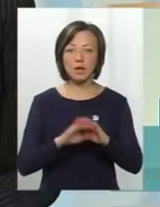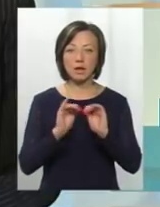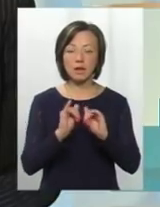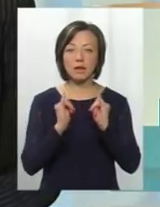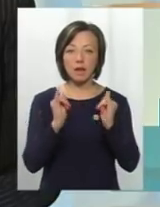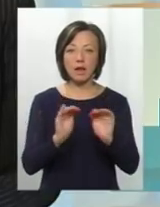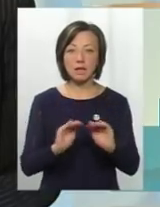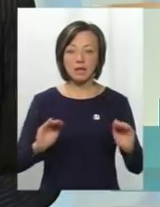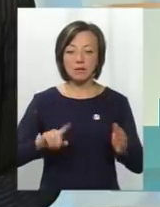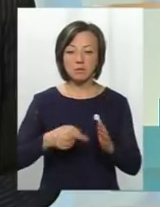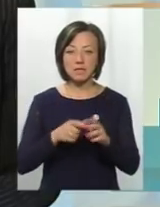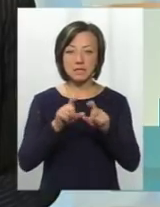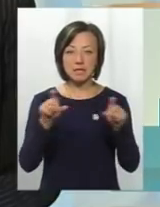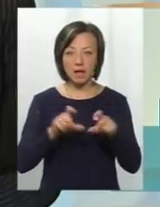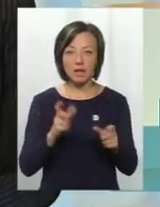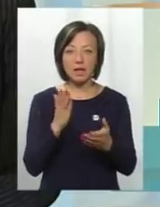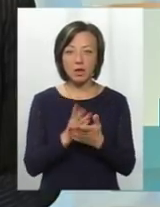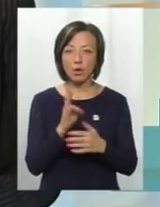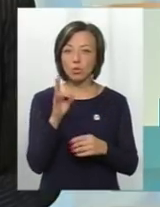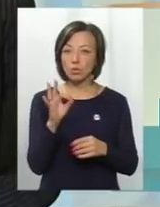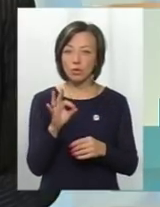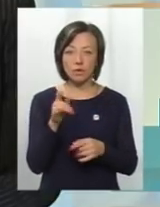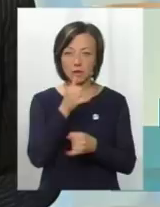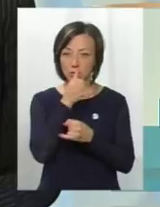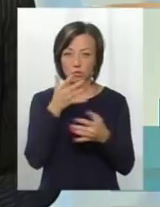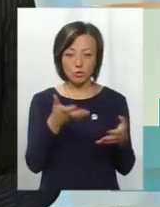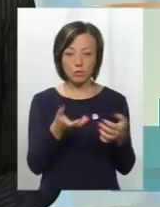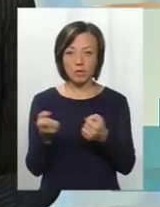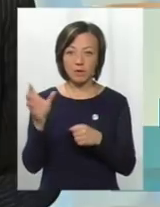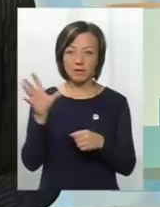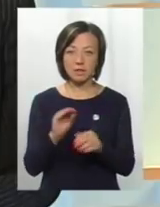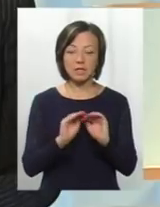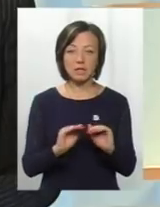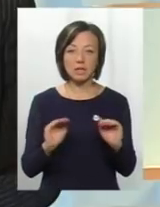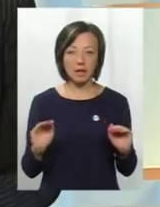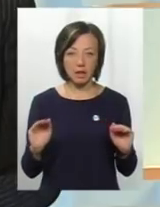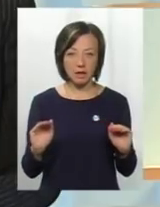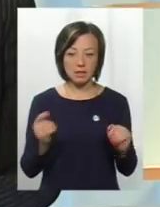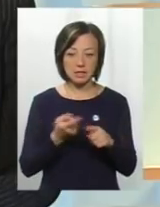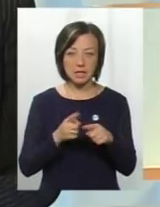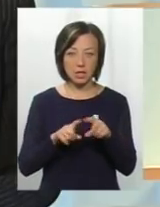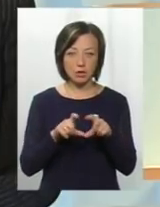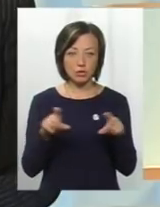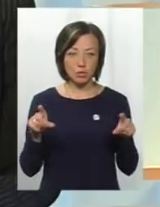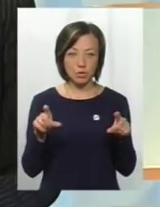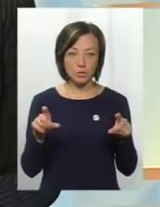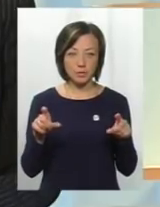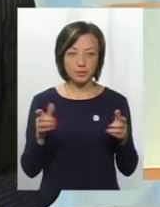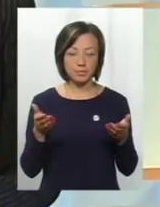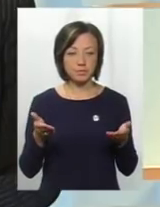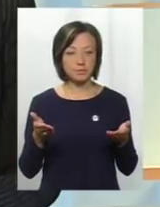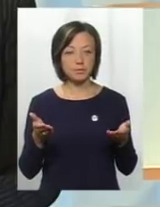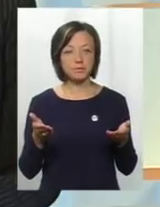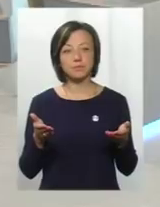із міста такі заклади є, але вони однозначно не зможуть прийняти всіх дітей у цих класах.